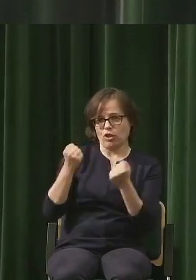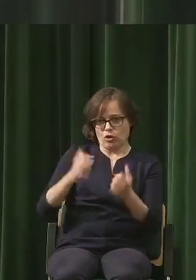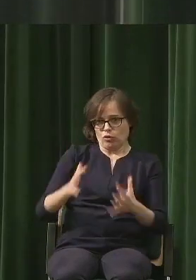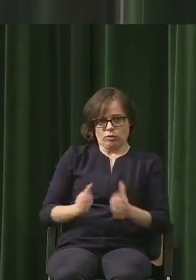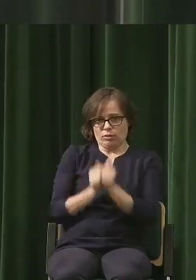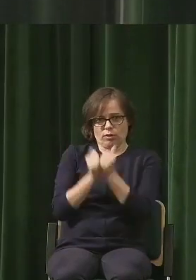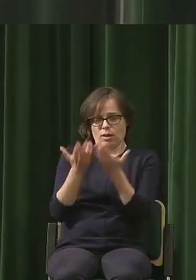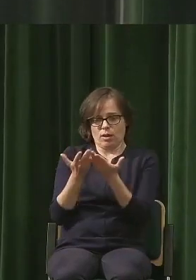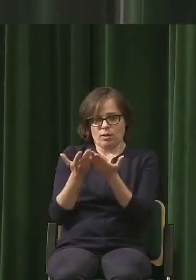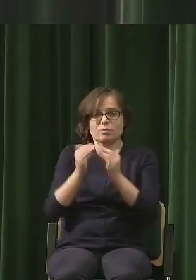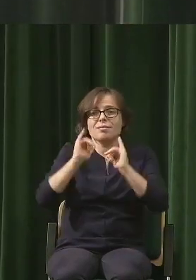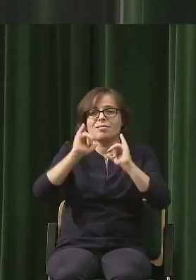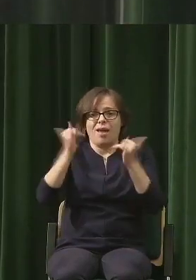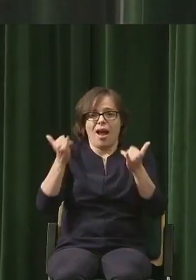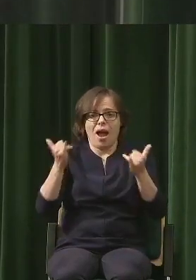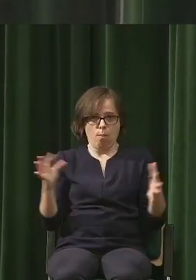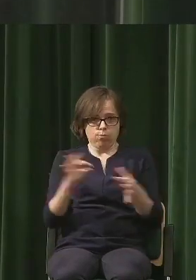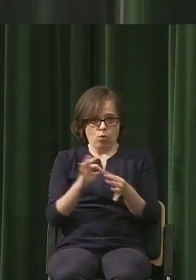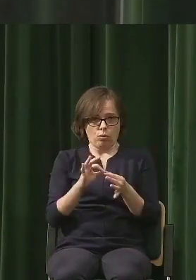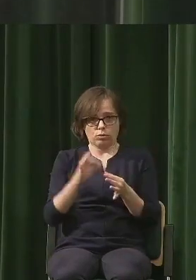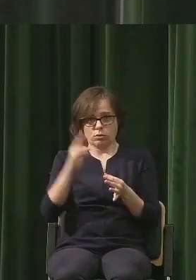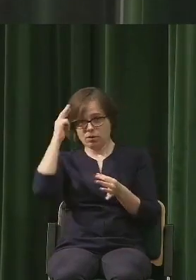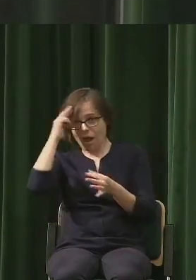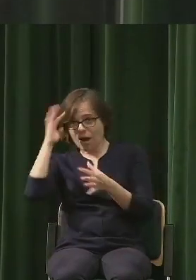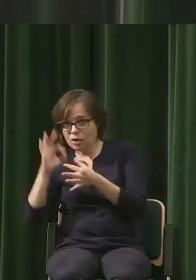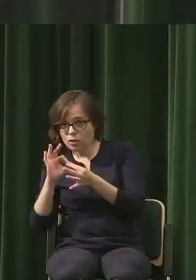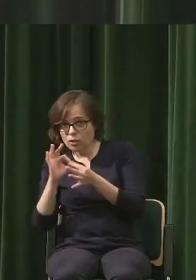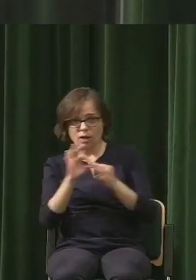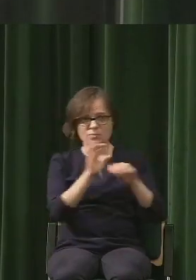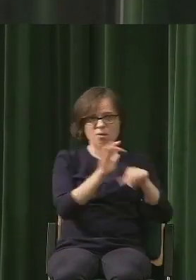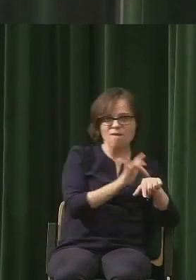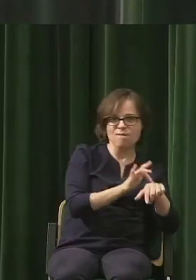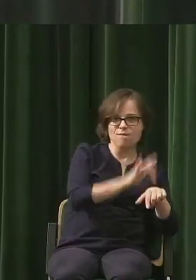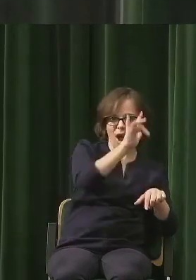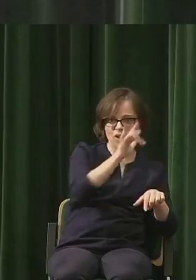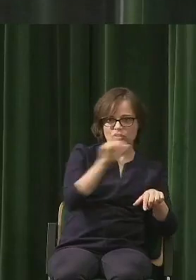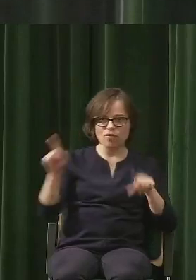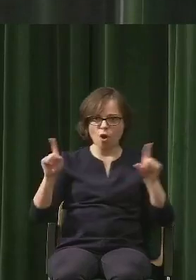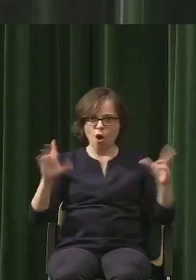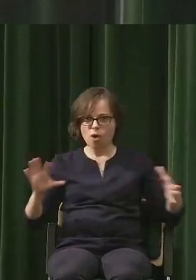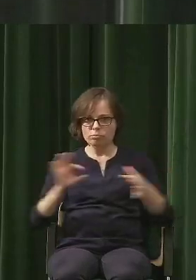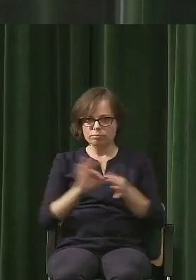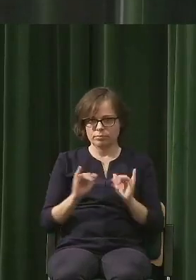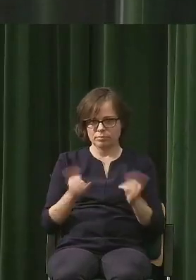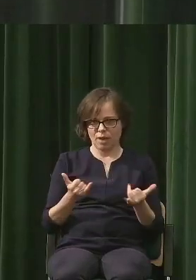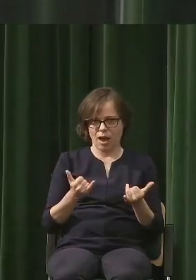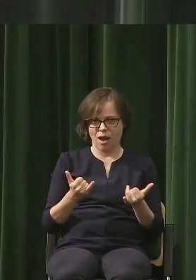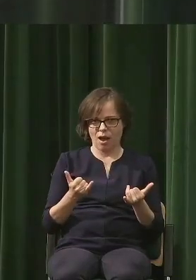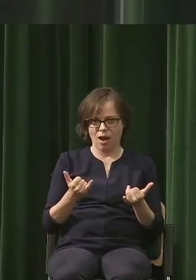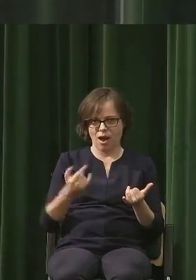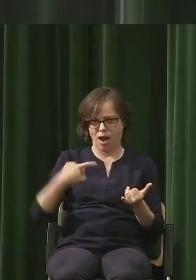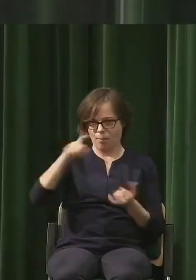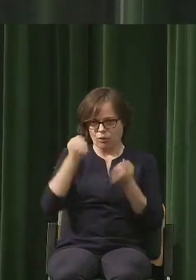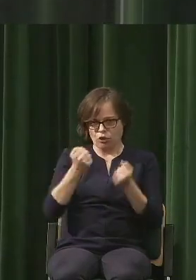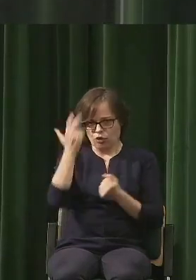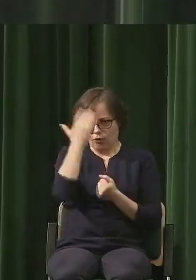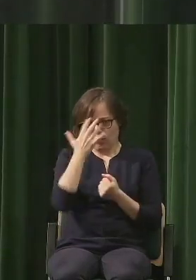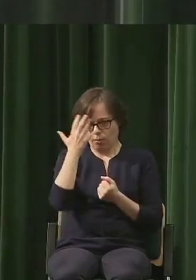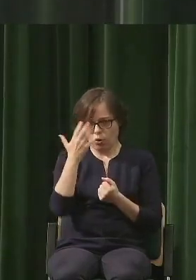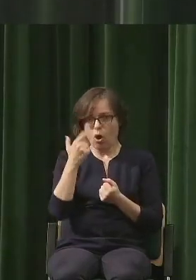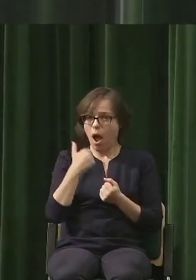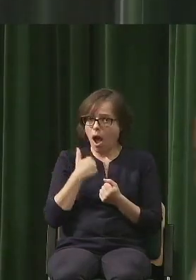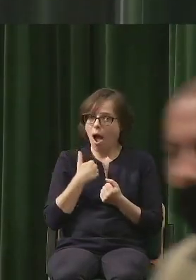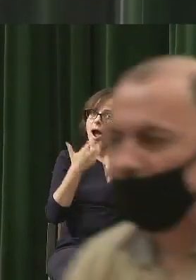racjonalizm z wrażliwością. I teraz uwaga, dojdę do kolejnego jeszcze wniosku, który może Państwa jeszcze bardziej